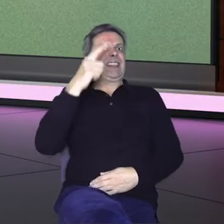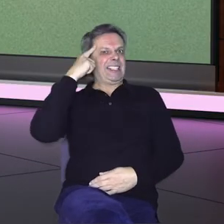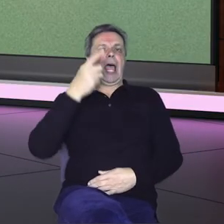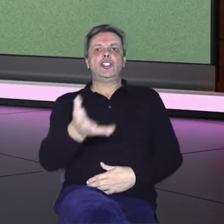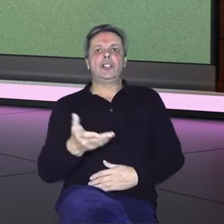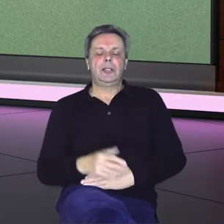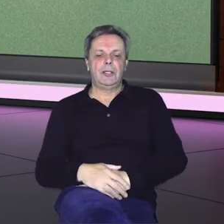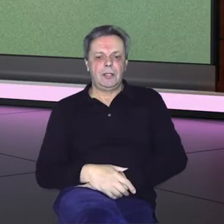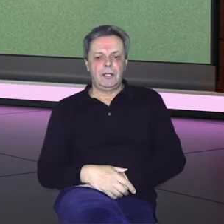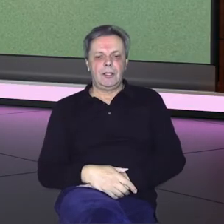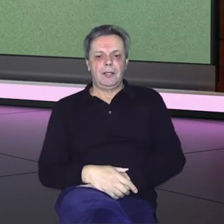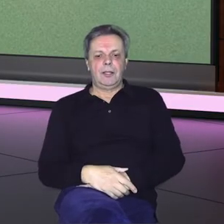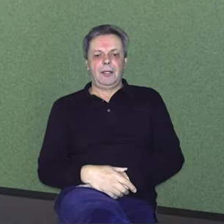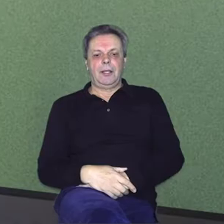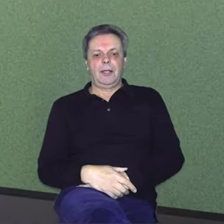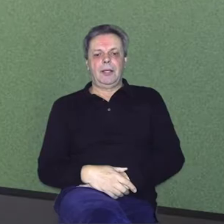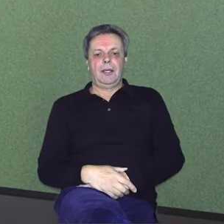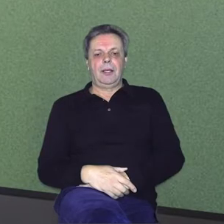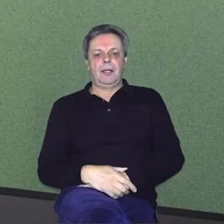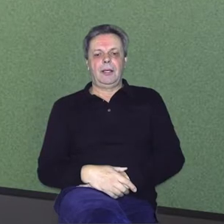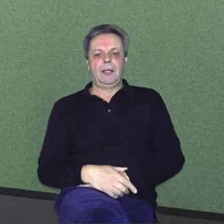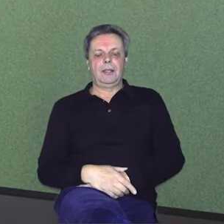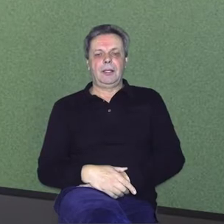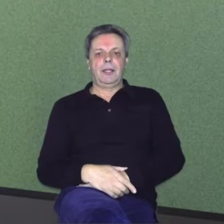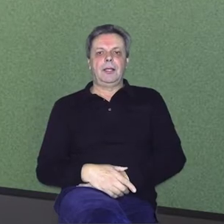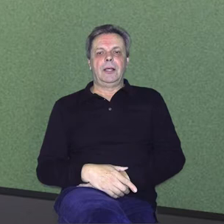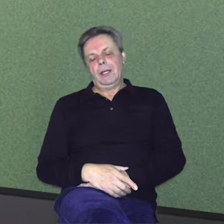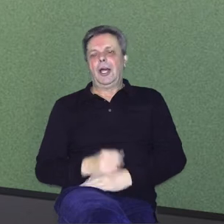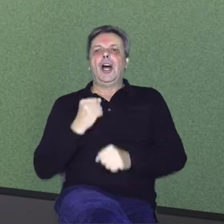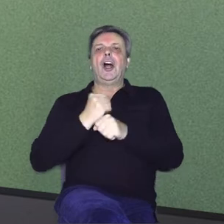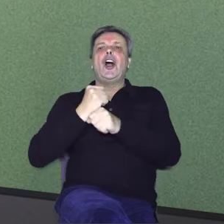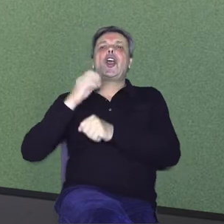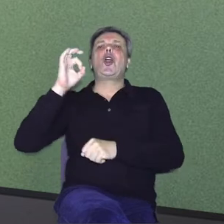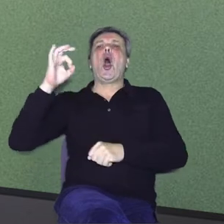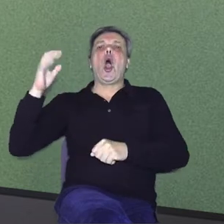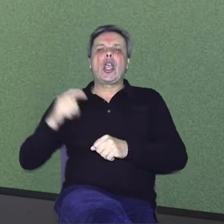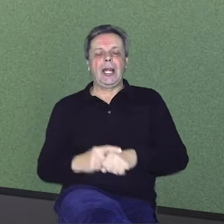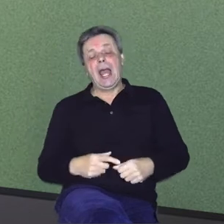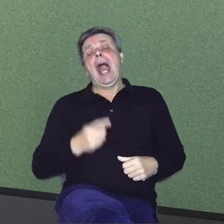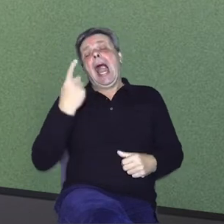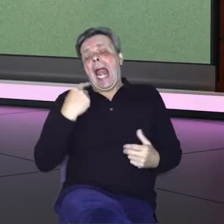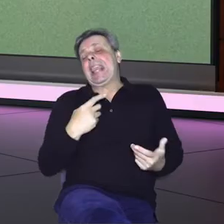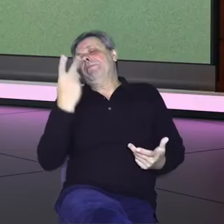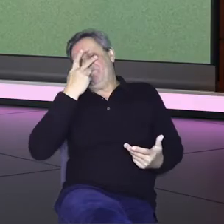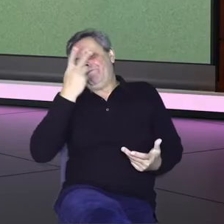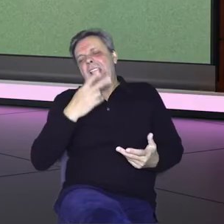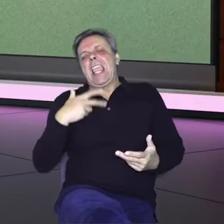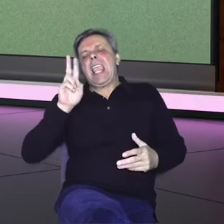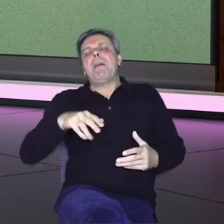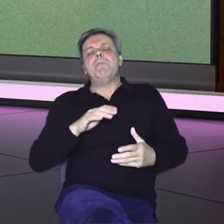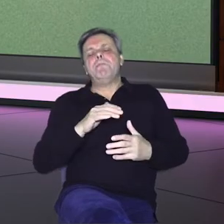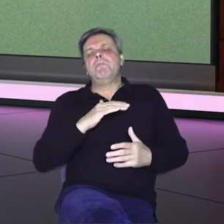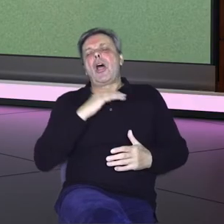čujte, isto postoji gospodin Google, ali postoji i kažu ozna sve dozna. Ima dosta